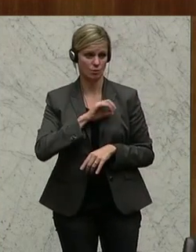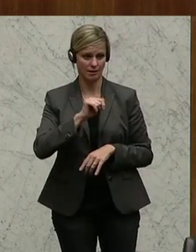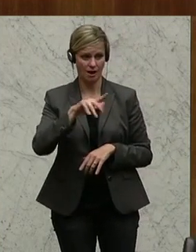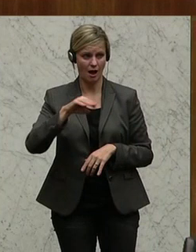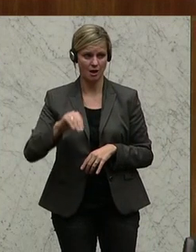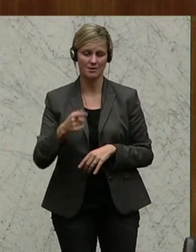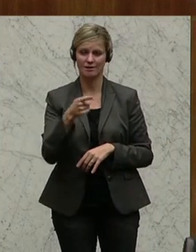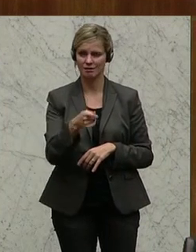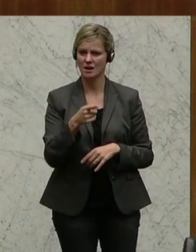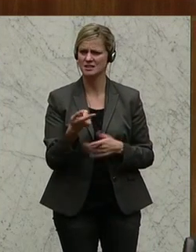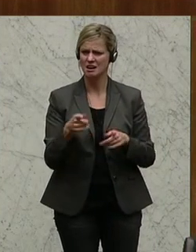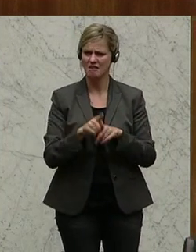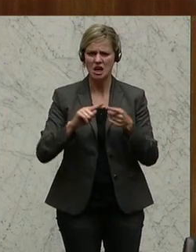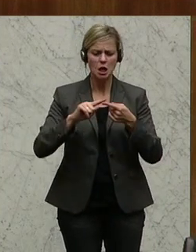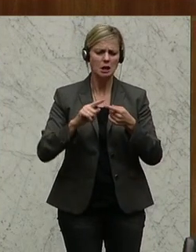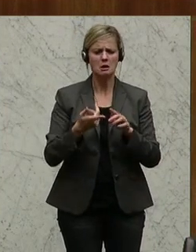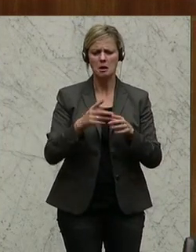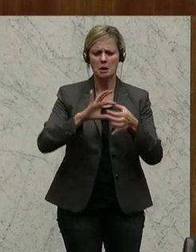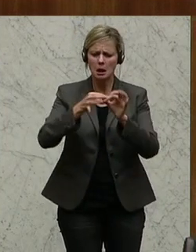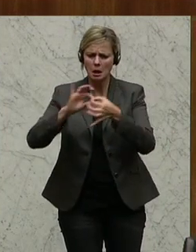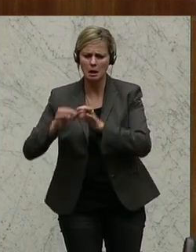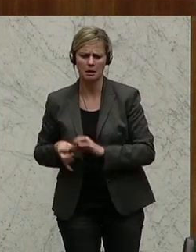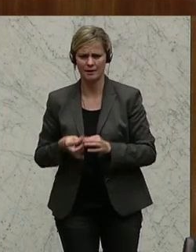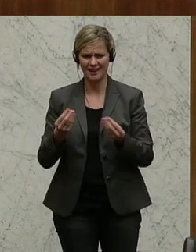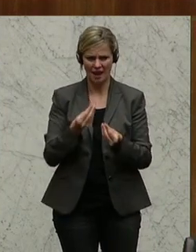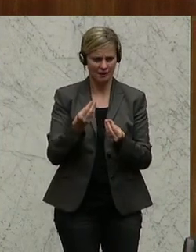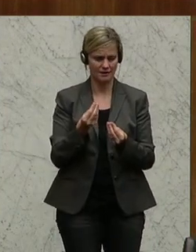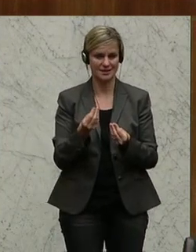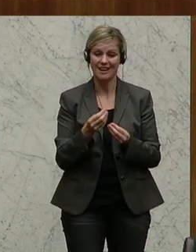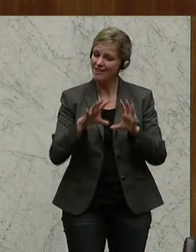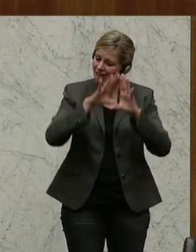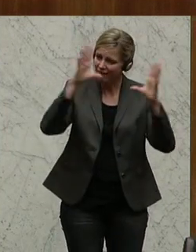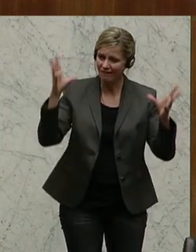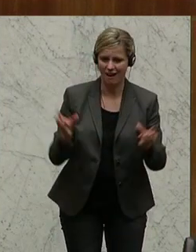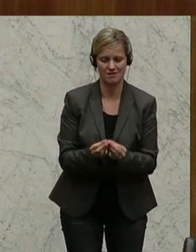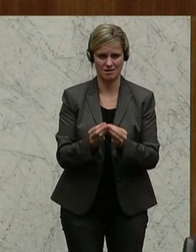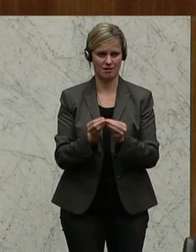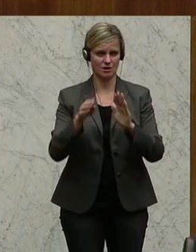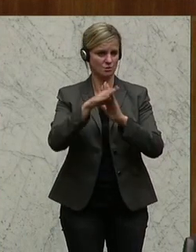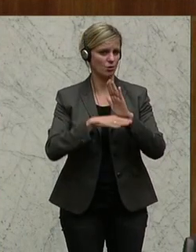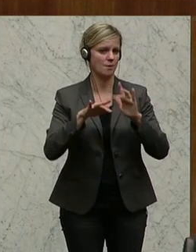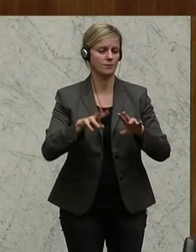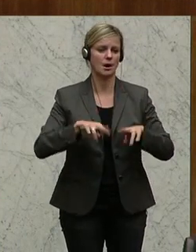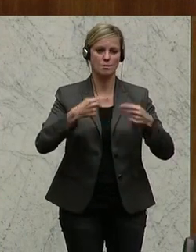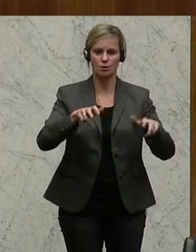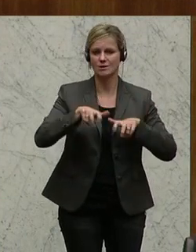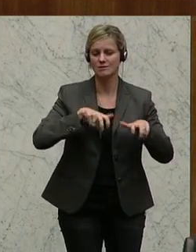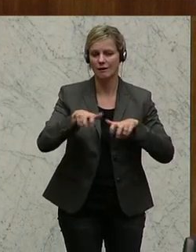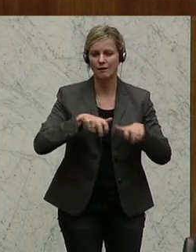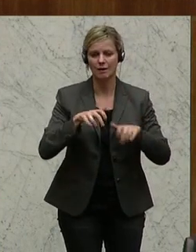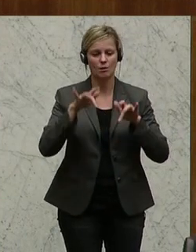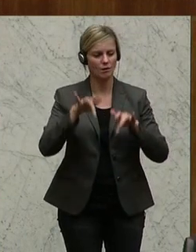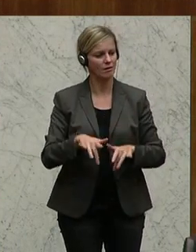handelt sich hier nicht um ein Stückwerk. Es ist im Gegenteil ein ganzheitliches Programm. Die Bundesregierung erstellt aufgrund